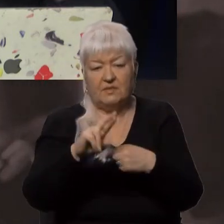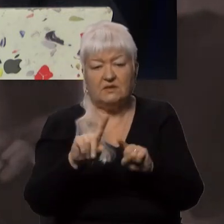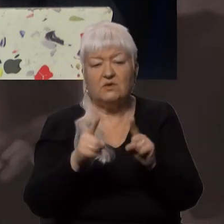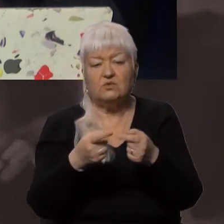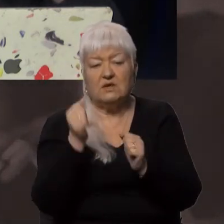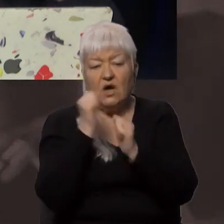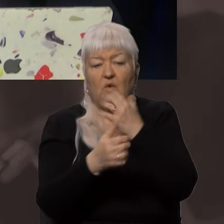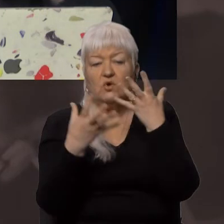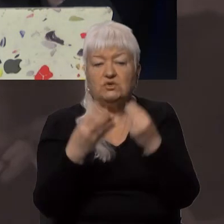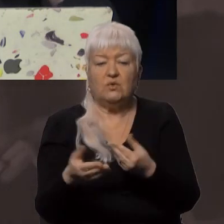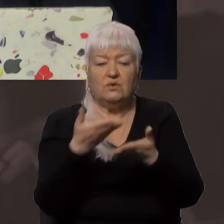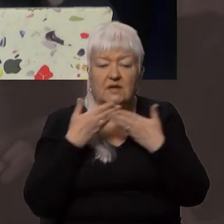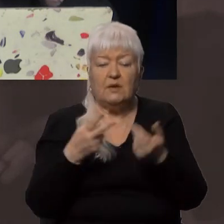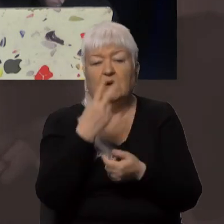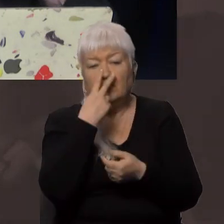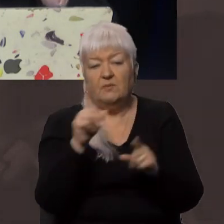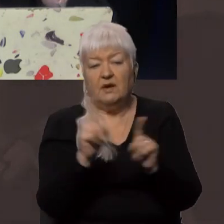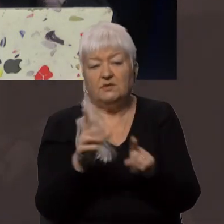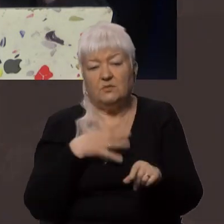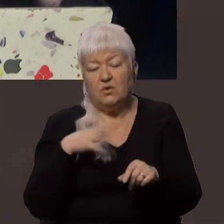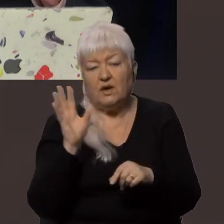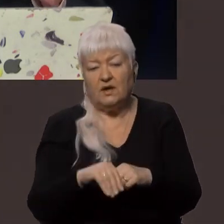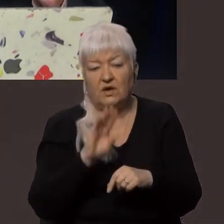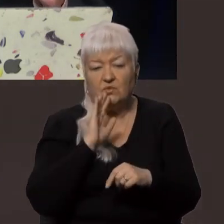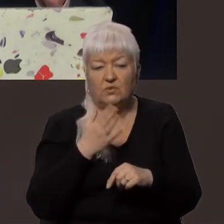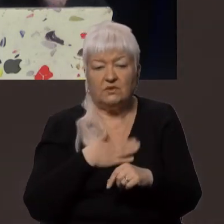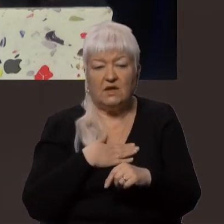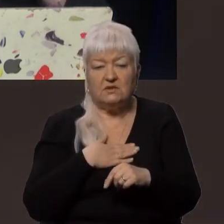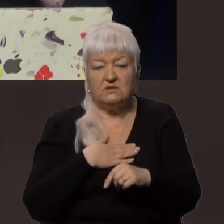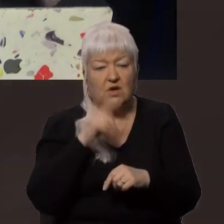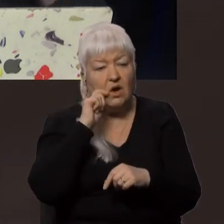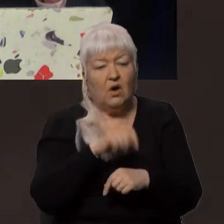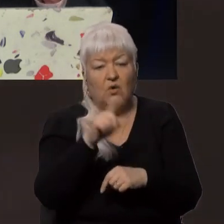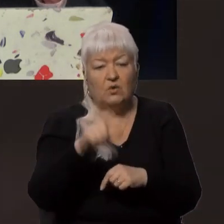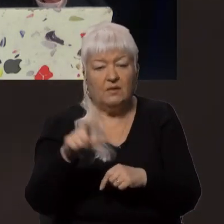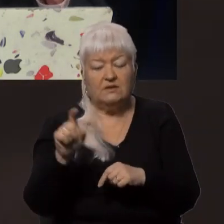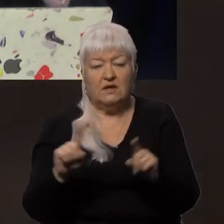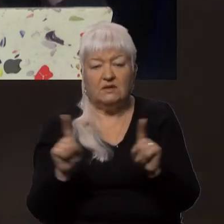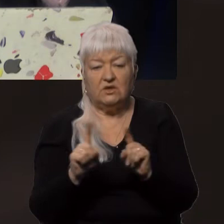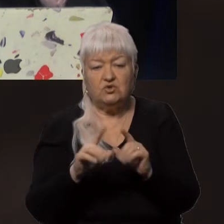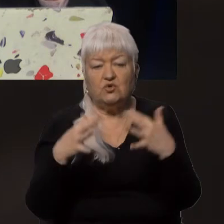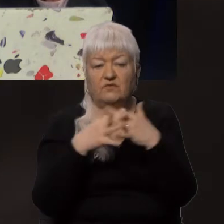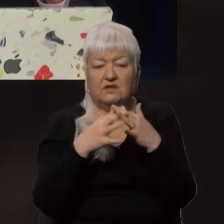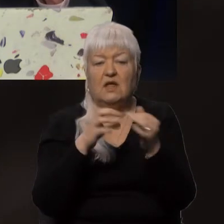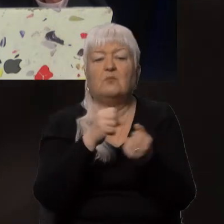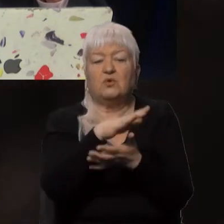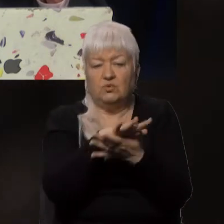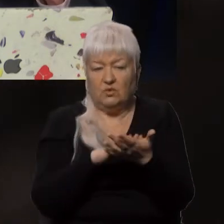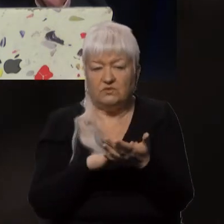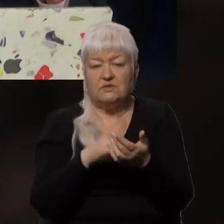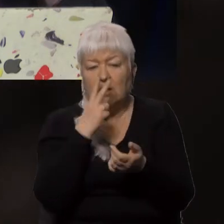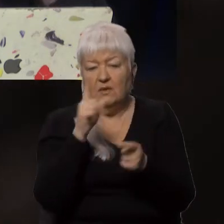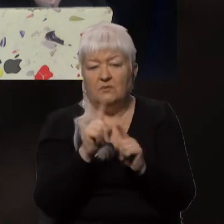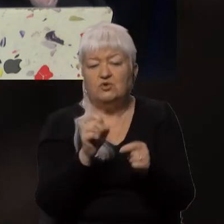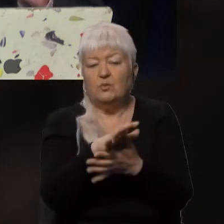дня ми бачимо, що гинуть наші співгромадяни, ми бачимо, що війна продовжується, ми бачимо, що продовжується